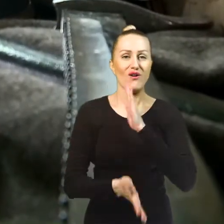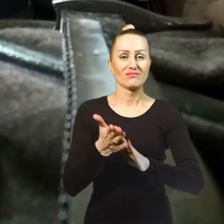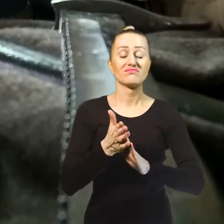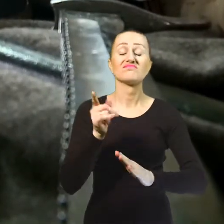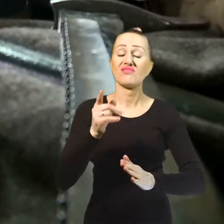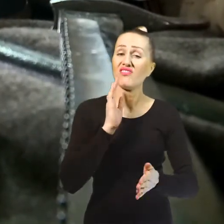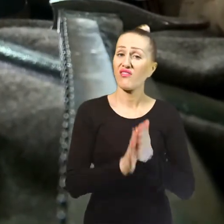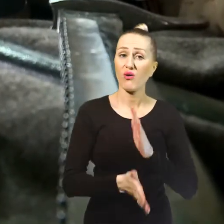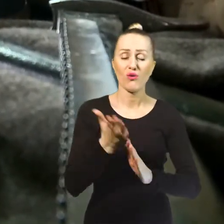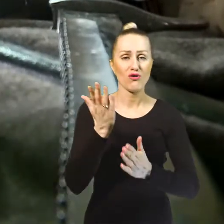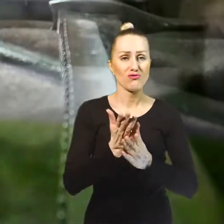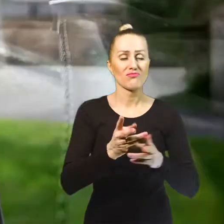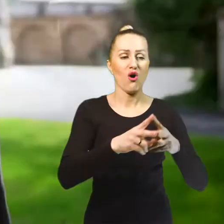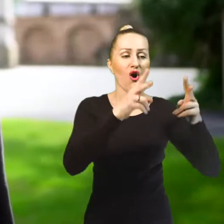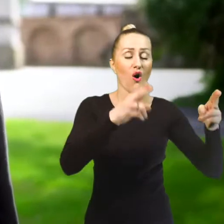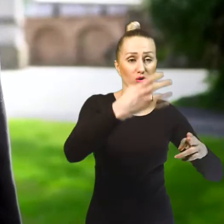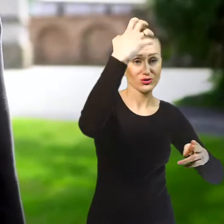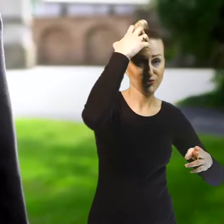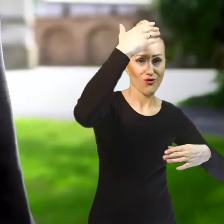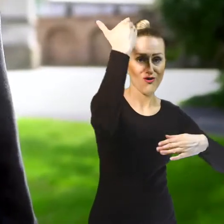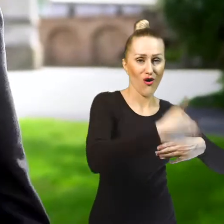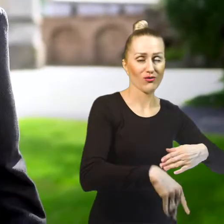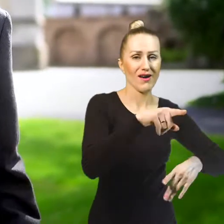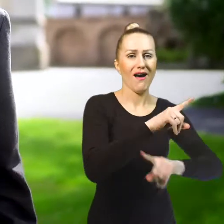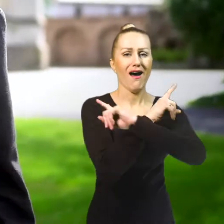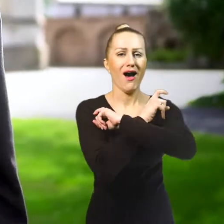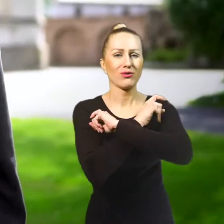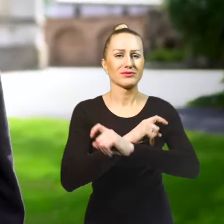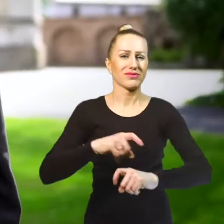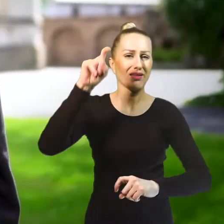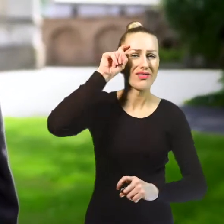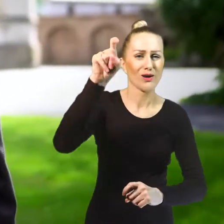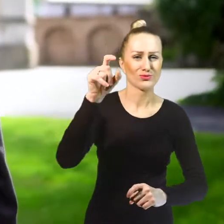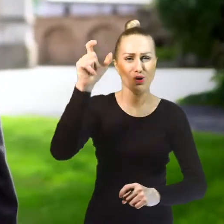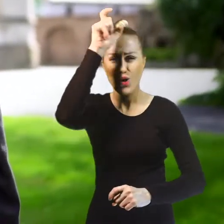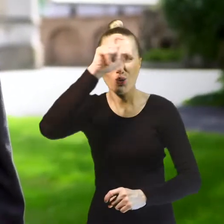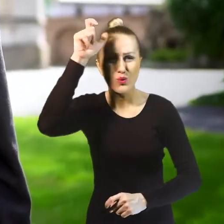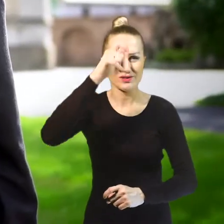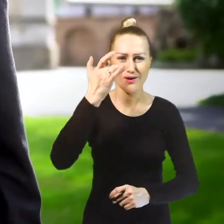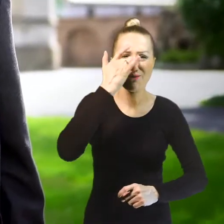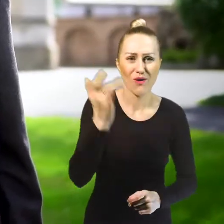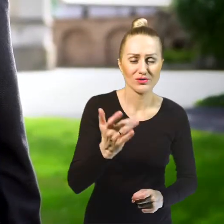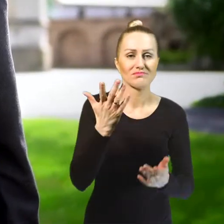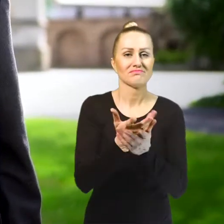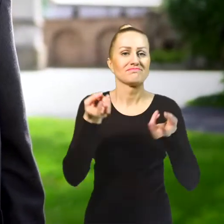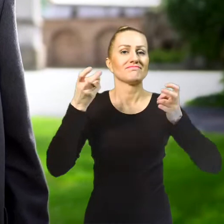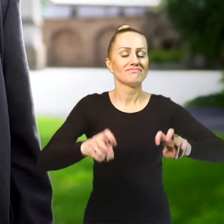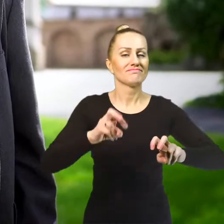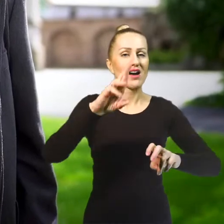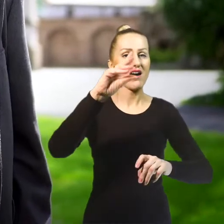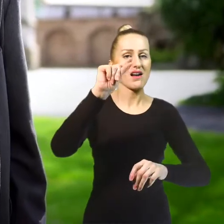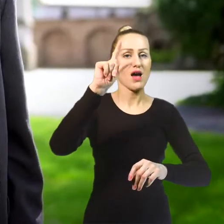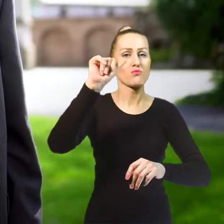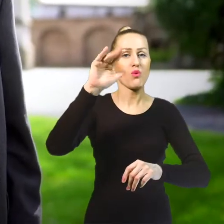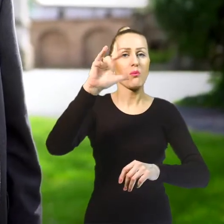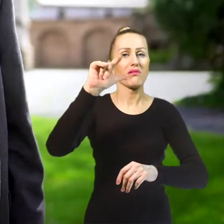przyniosła kres epoki królów. Austria, Niemcy, Turcja czy Rosja stały się republikami, podobnie